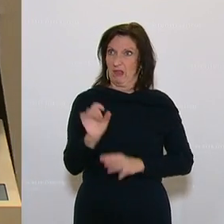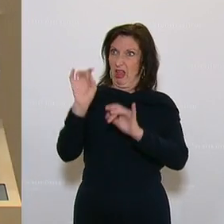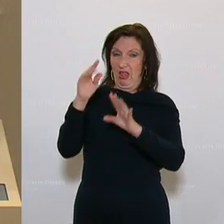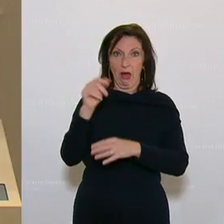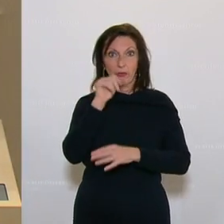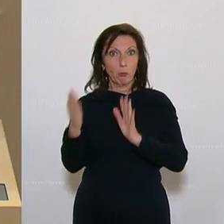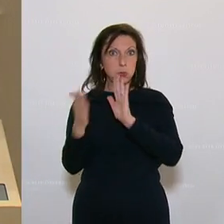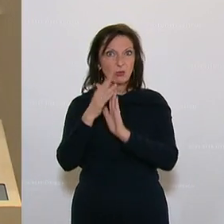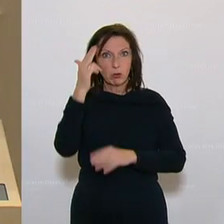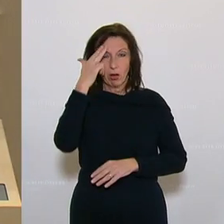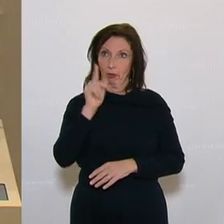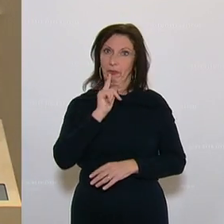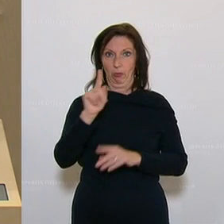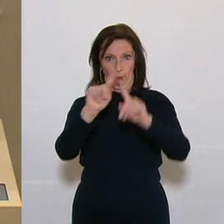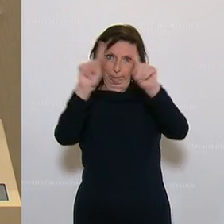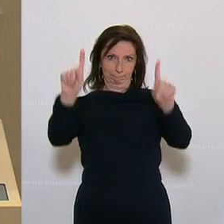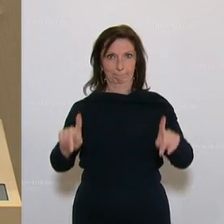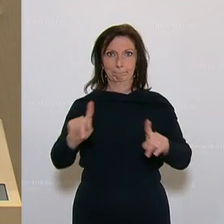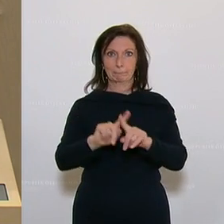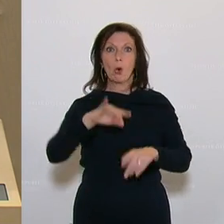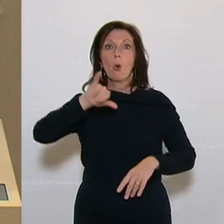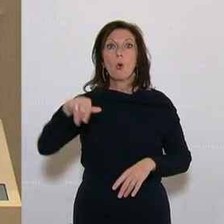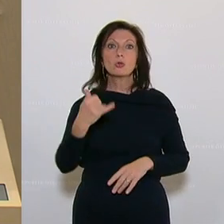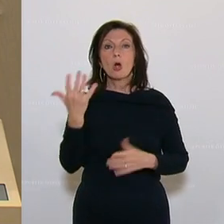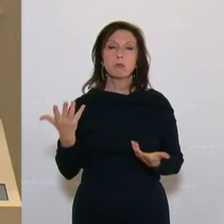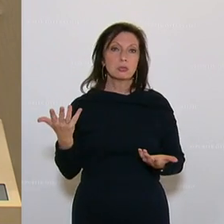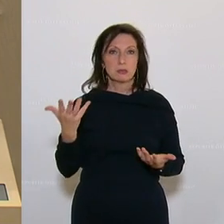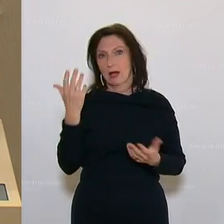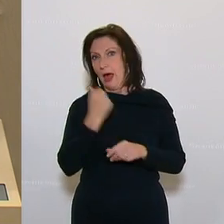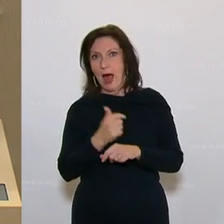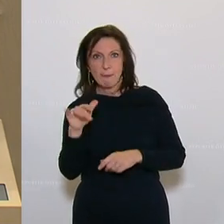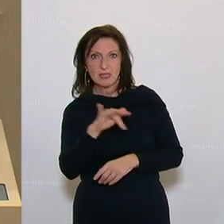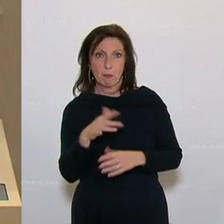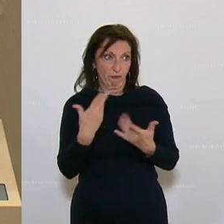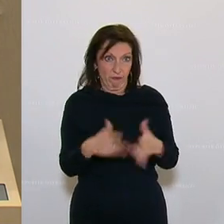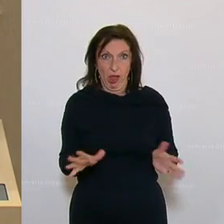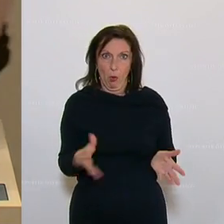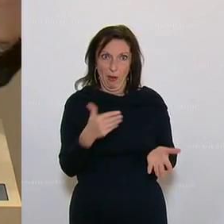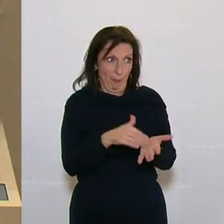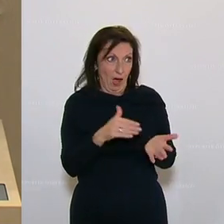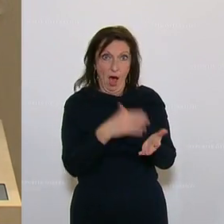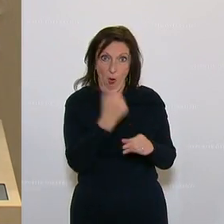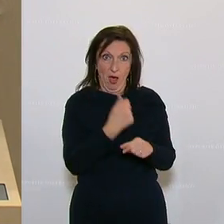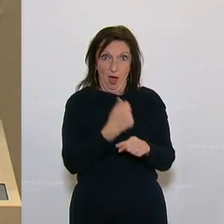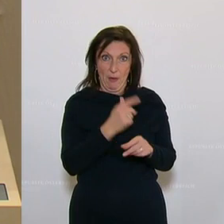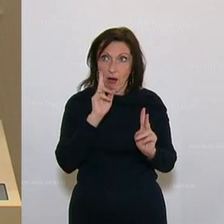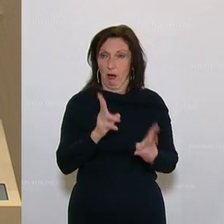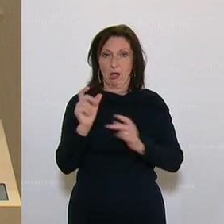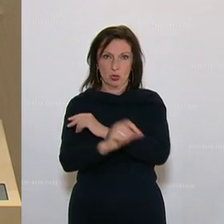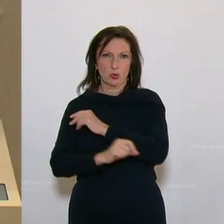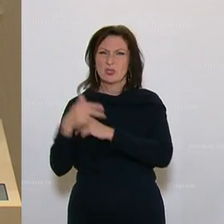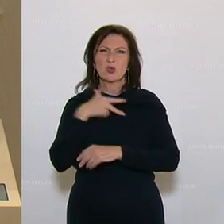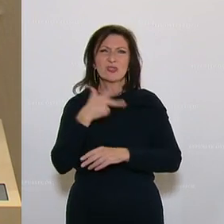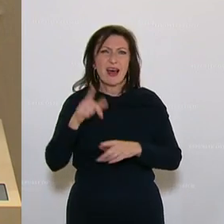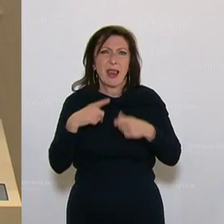kennt. Und Jobs, die verloren gegangen sind. Jobs, die man benötigt, um auch studieren zu können. Das soziale Leben fehlt